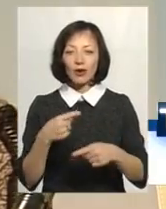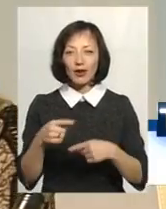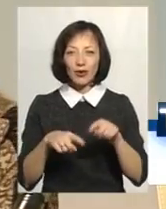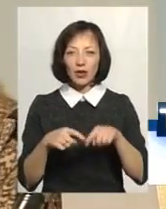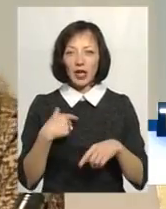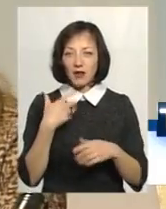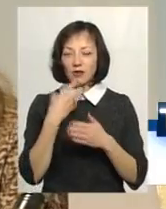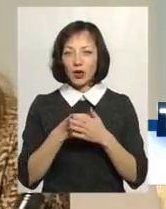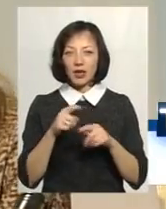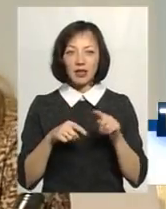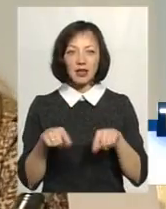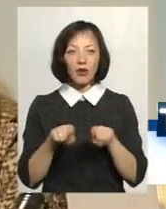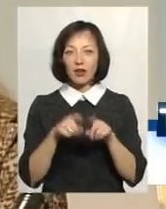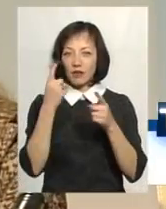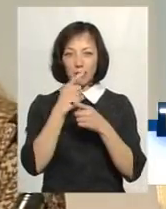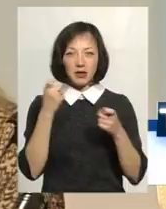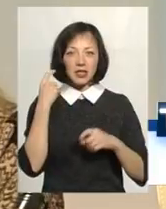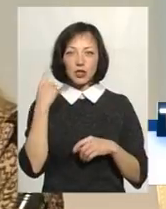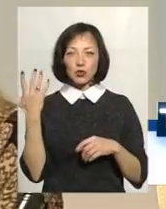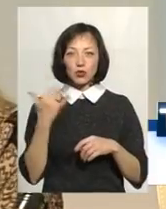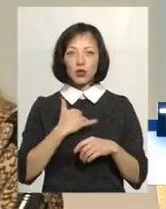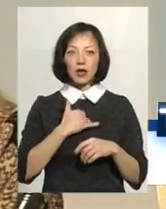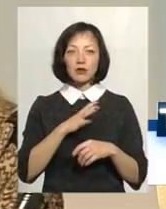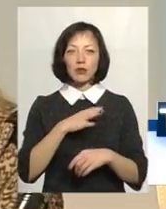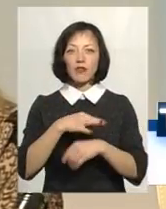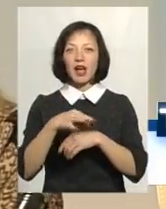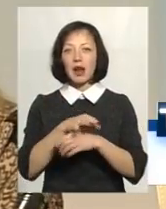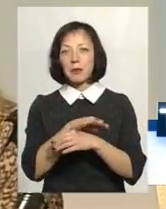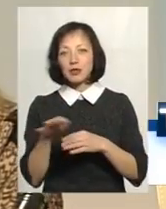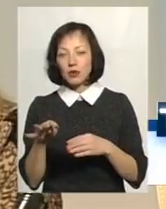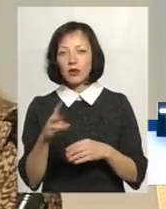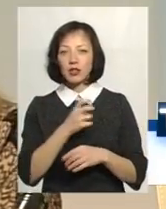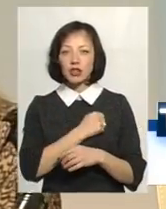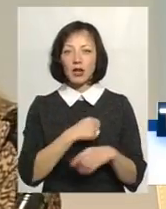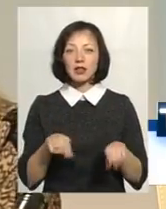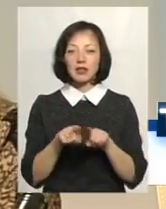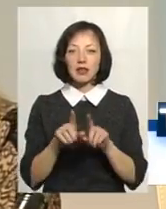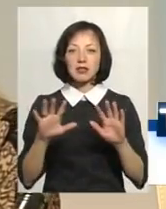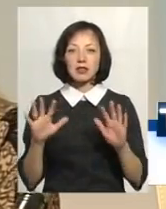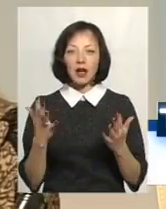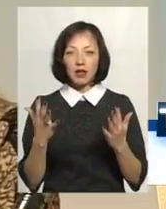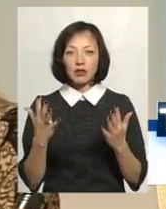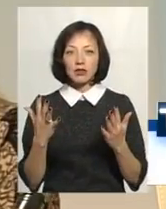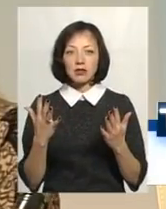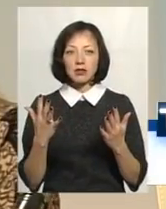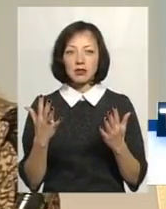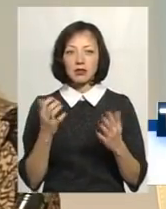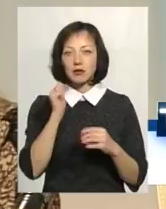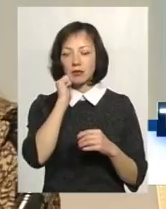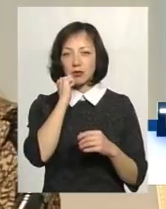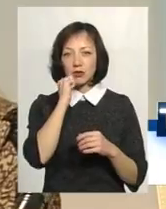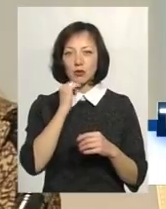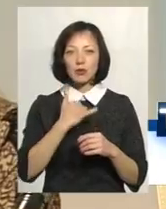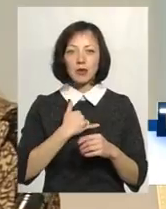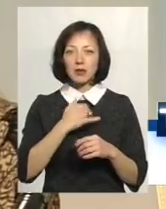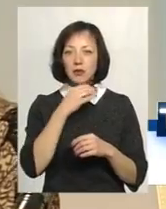я від своїх рідних такої інформації не чула, що в нас хтось був репресований. На жаль, так сталося, що бабусь в мене